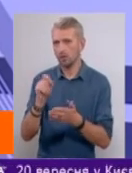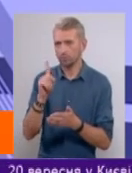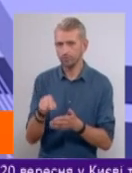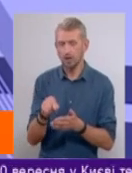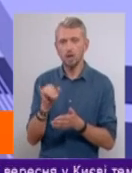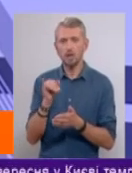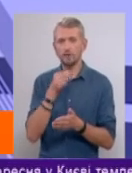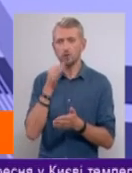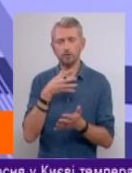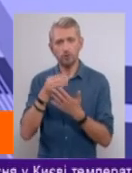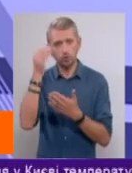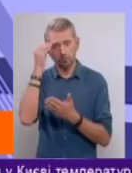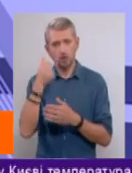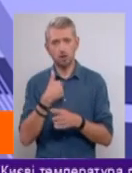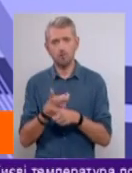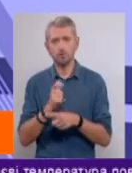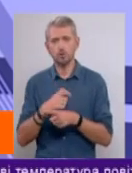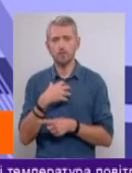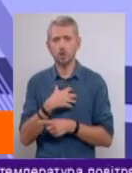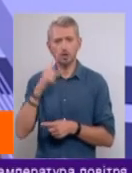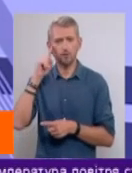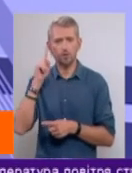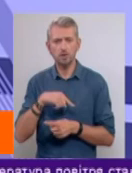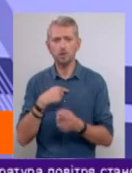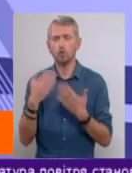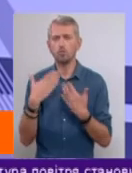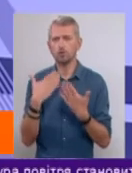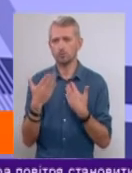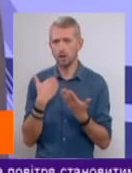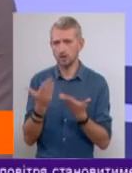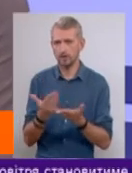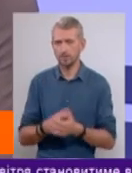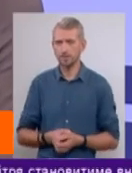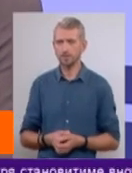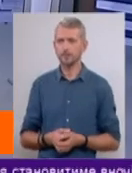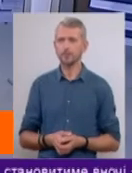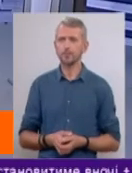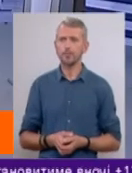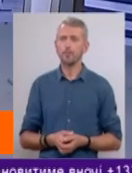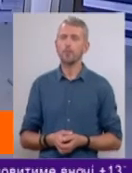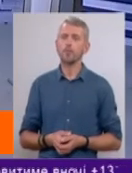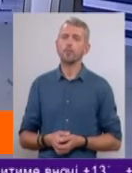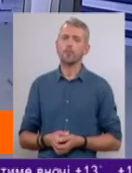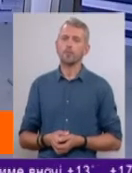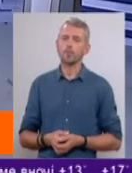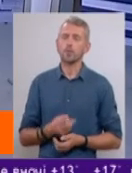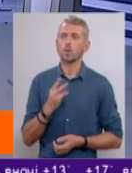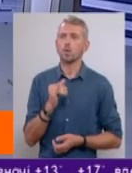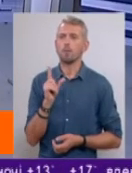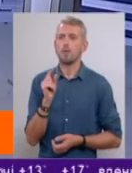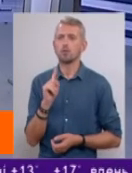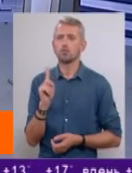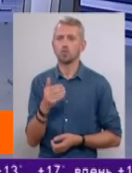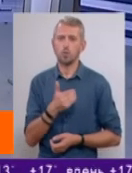висловлювати свої думки. Нам дуже важливо знати і комунікувати разом з вами. Ну, пана Валентин, перше, що